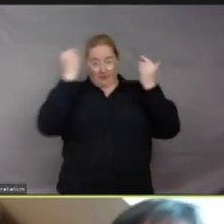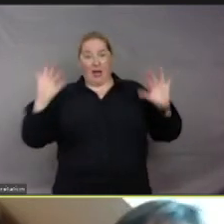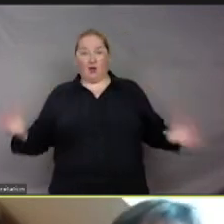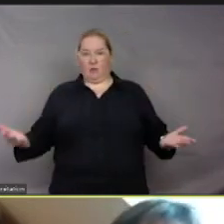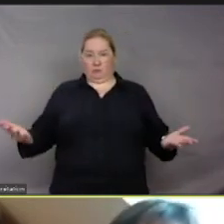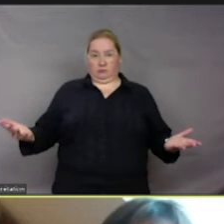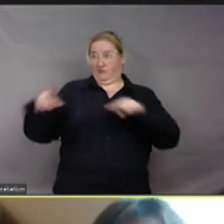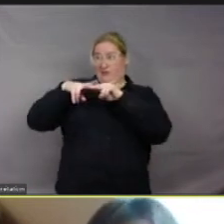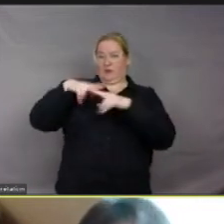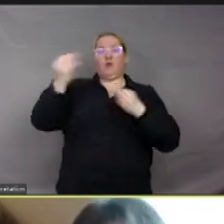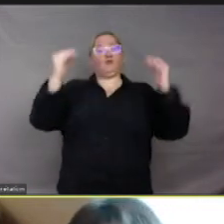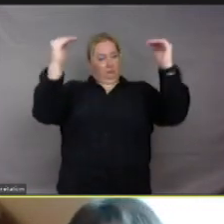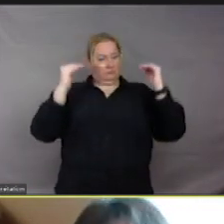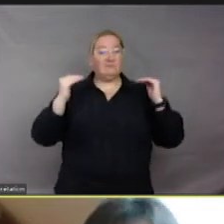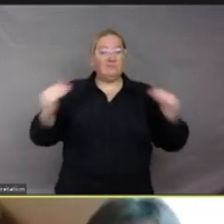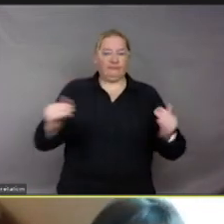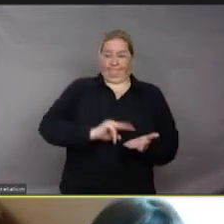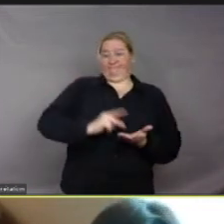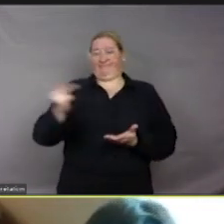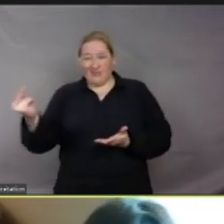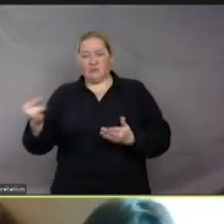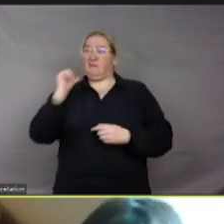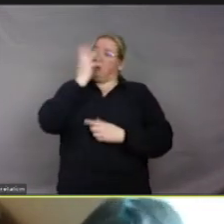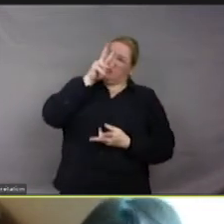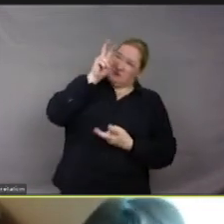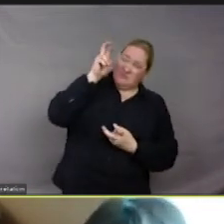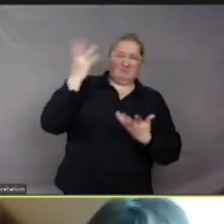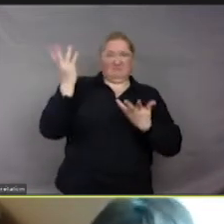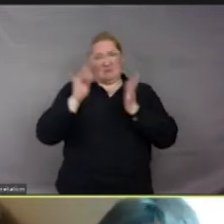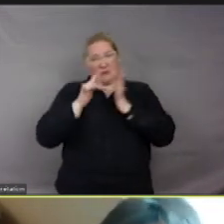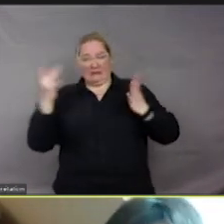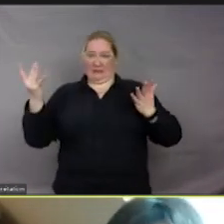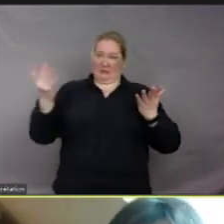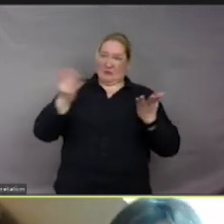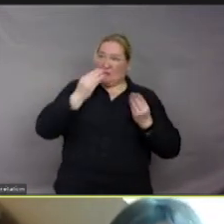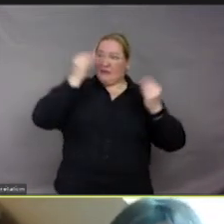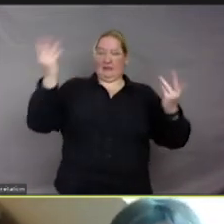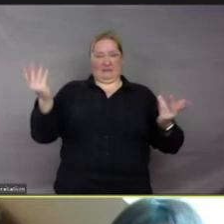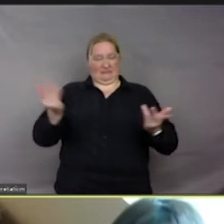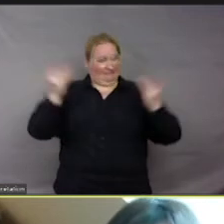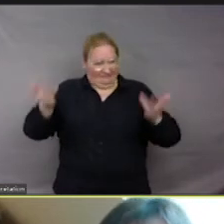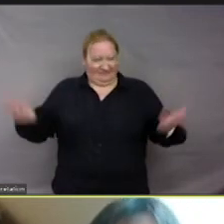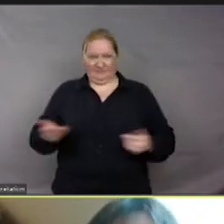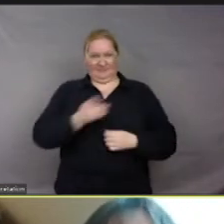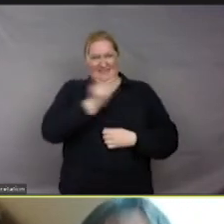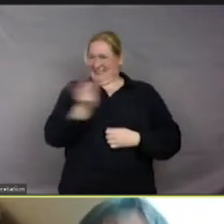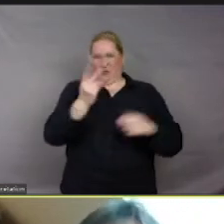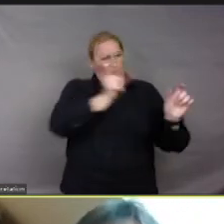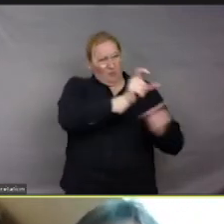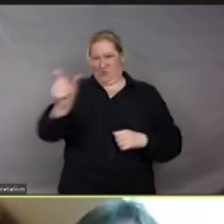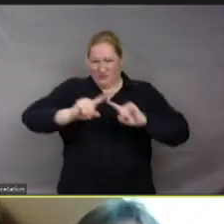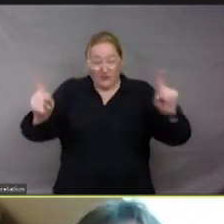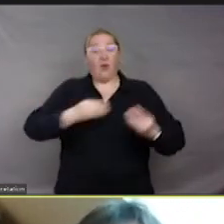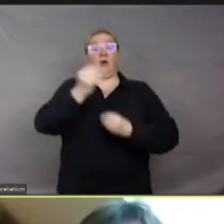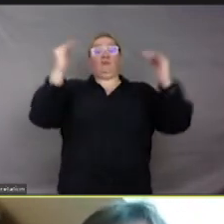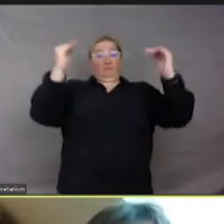soit on le traduit par « sensibilité » ou « sensible » qui n'est pas du tout la même chose que le mot « sentience », soit on le